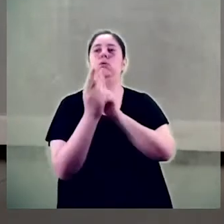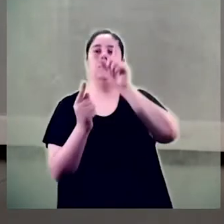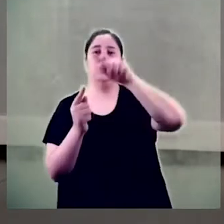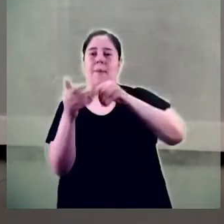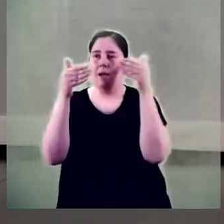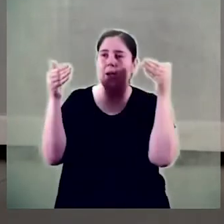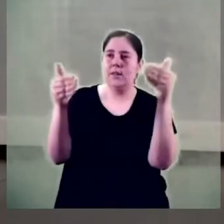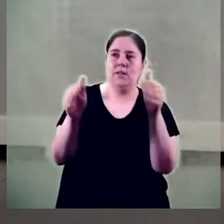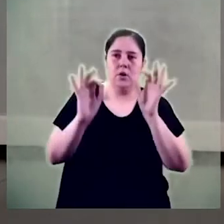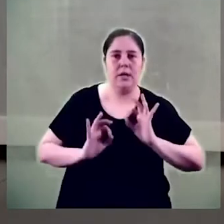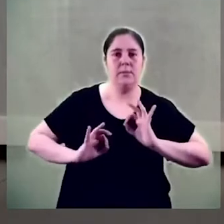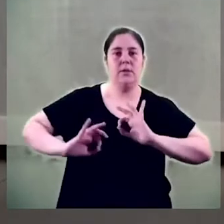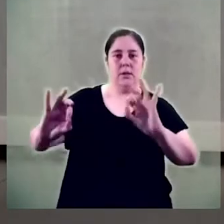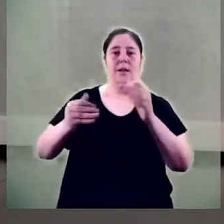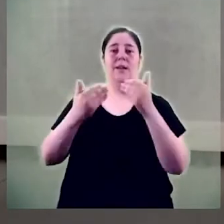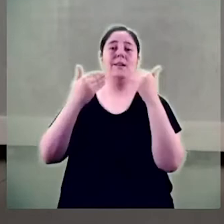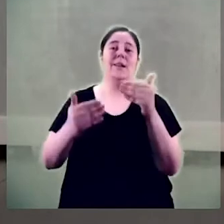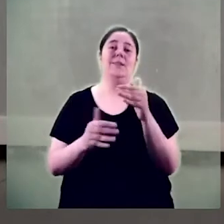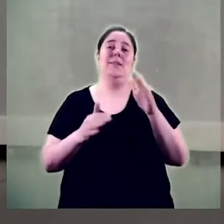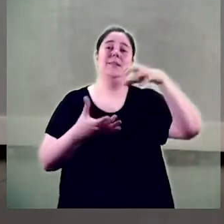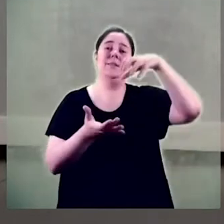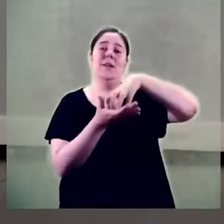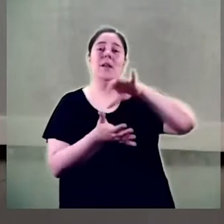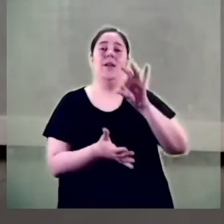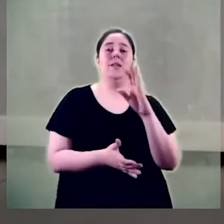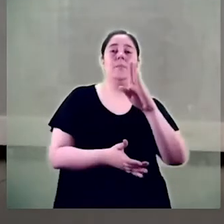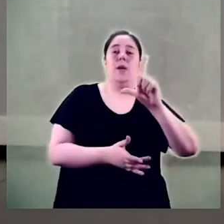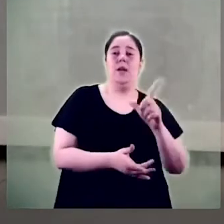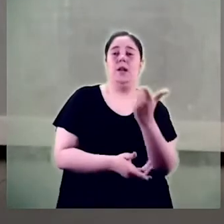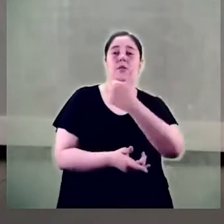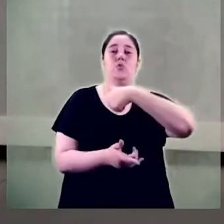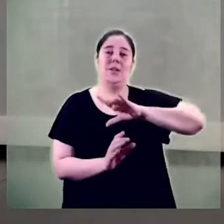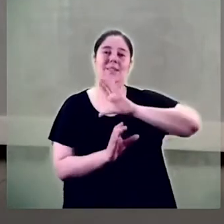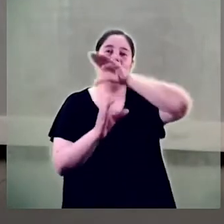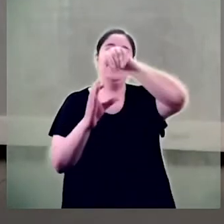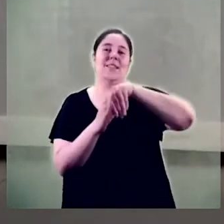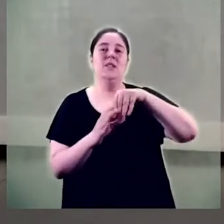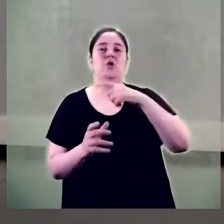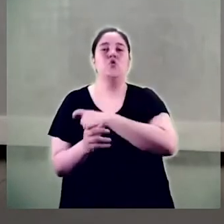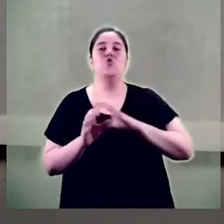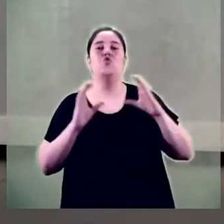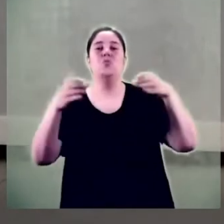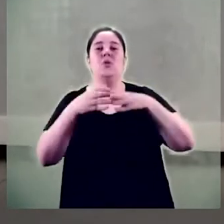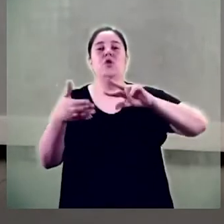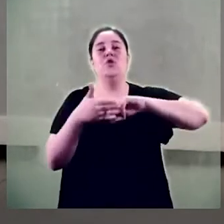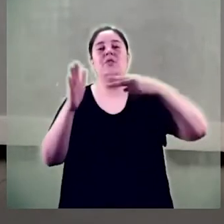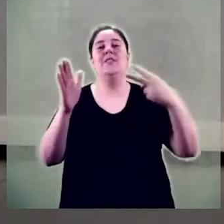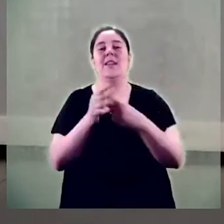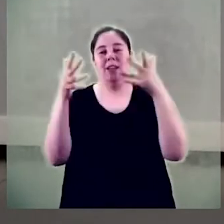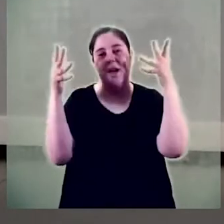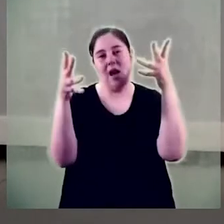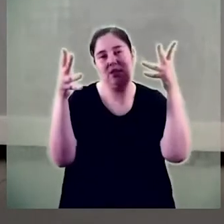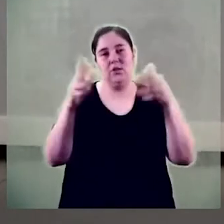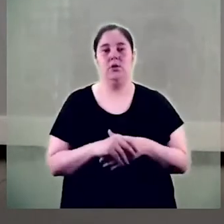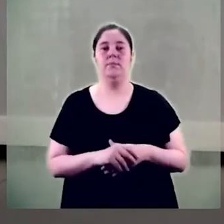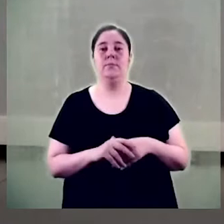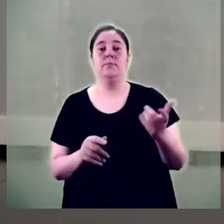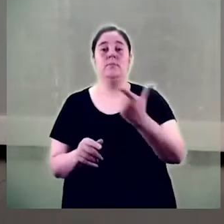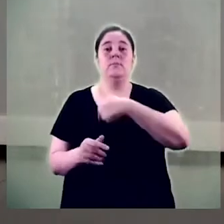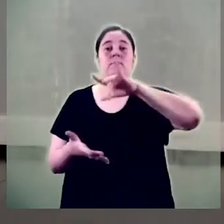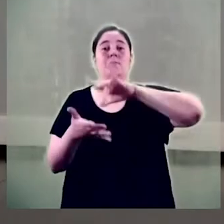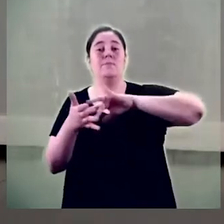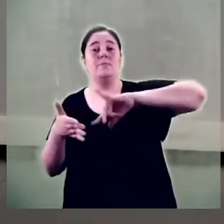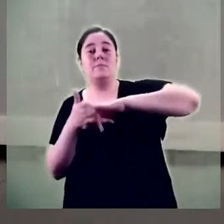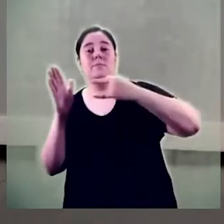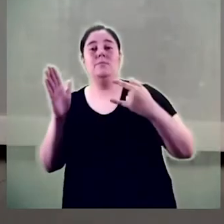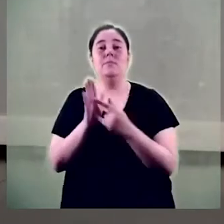Unitat Psicogènere de l'SPL i participem en la Comissió Tècnica Assessora. Per implementar les nombroses mesures que conté el Quart